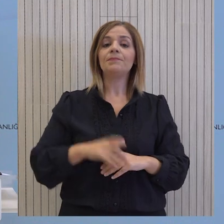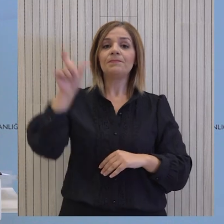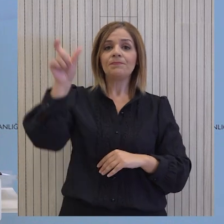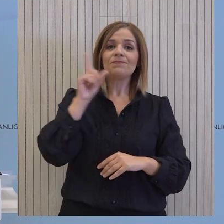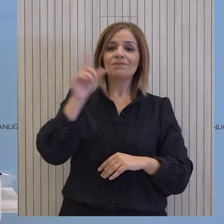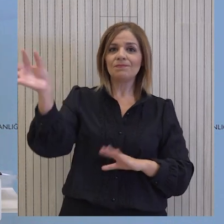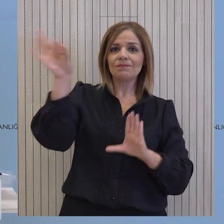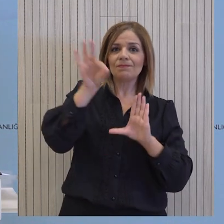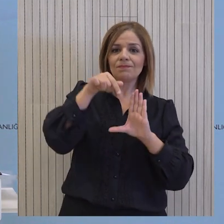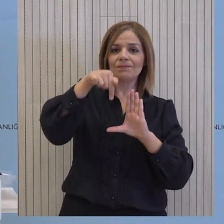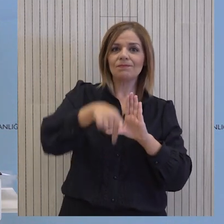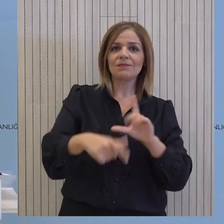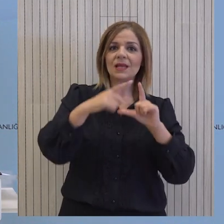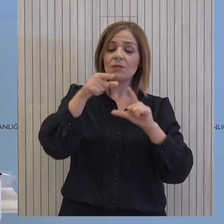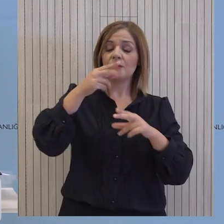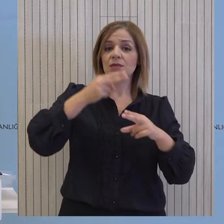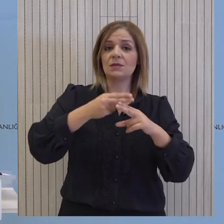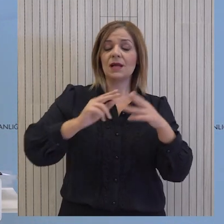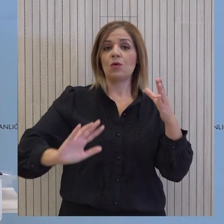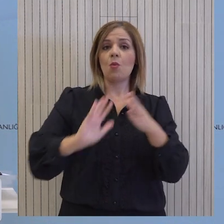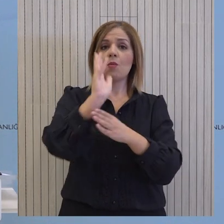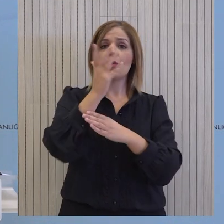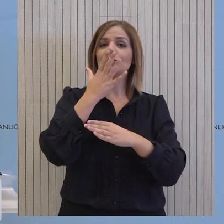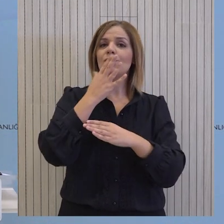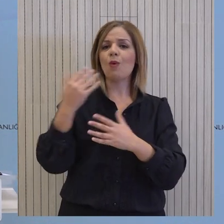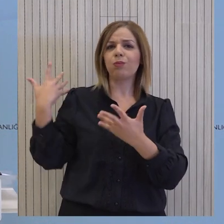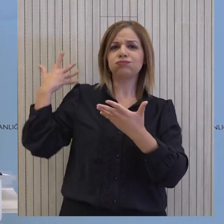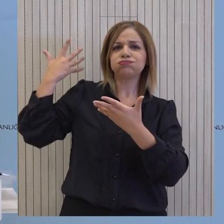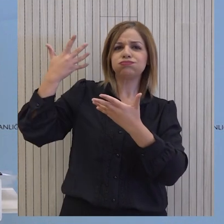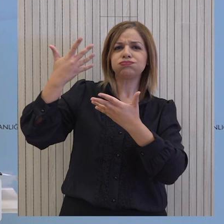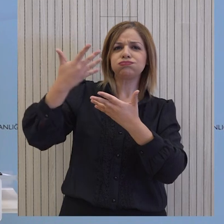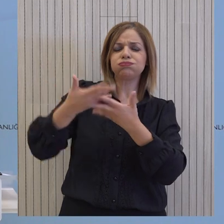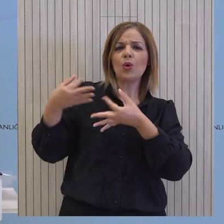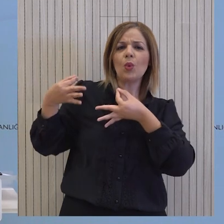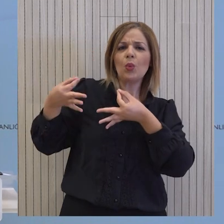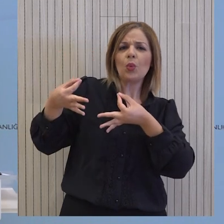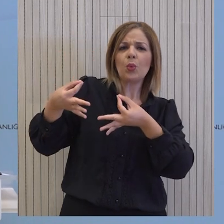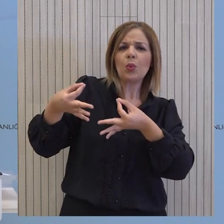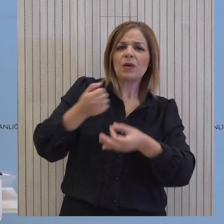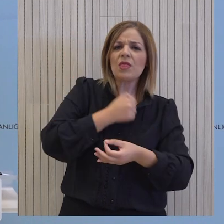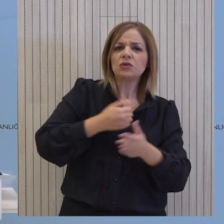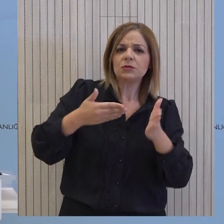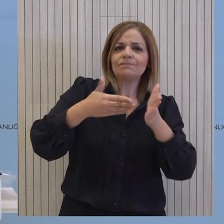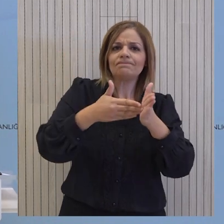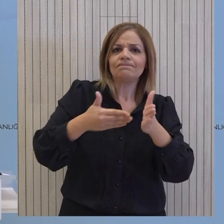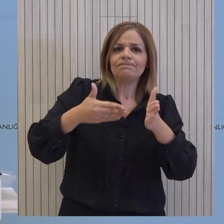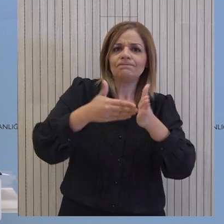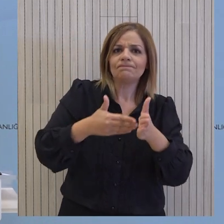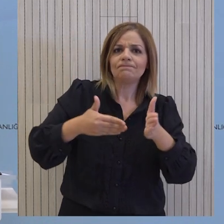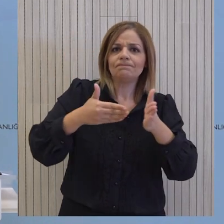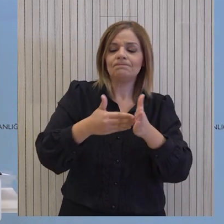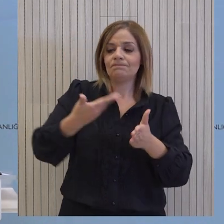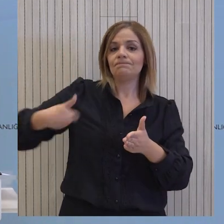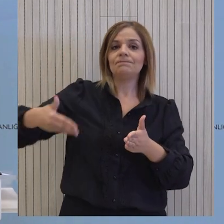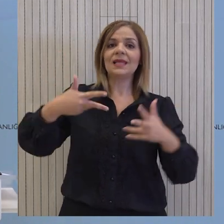Εθνών αποτελεί μια σημαντική εξέλιξη, ιδιαίτερα μετά από μια περίοδο παρατεταμένου δυστυχώς στέλματος στο Κυπριακό. Ως